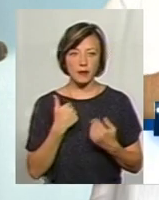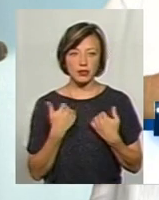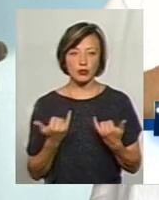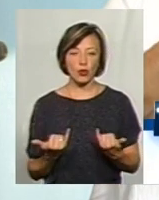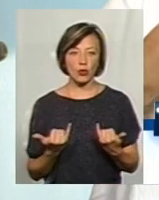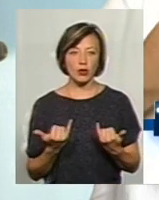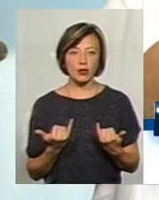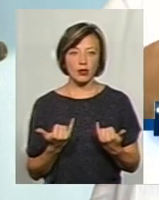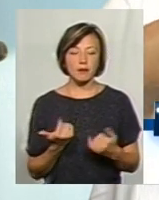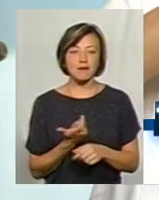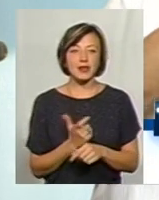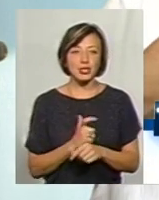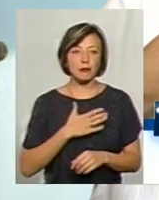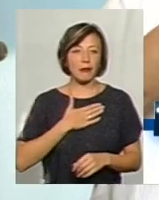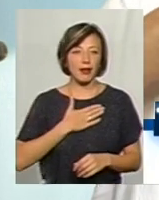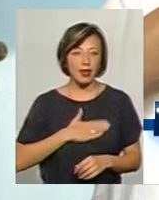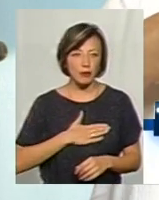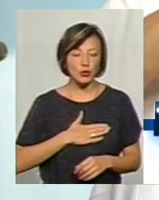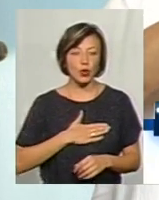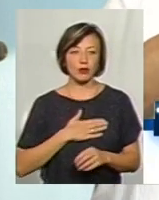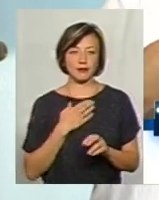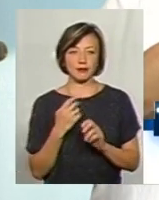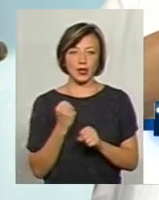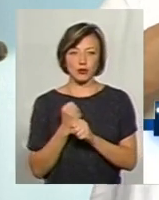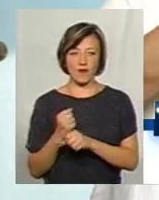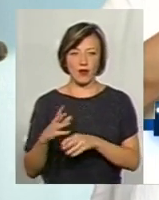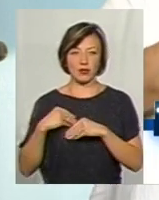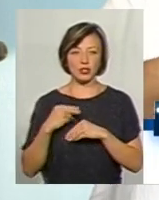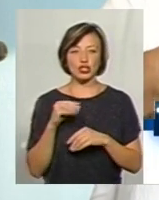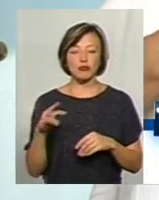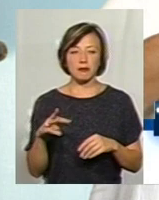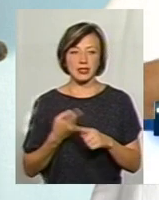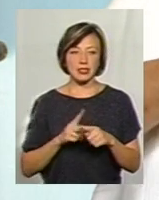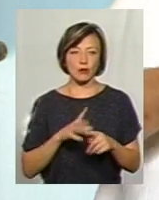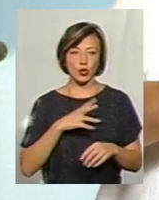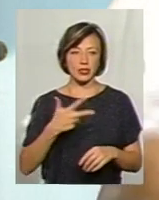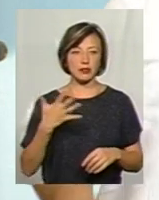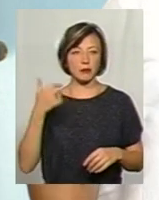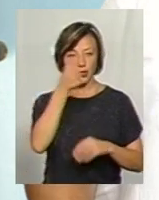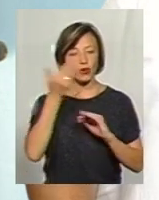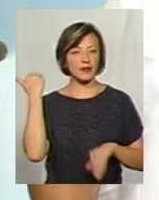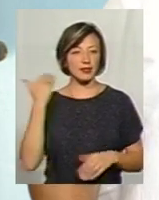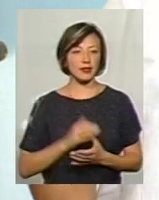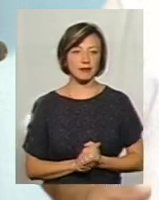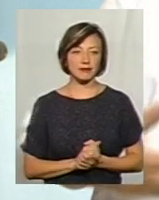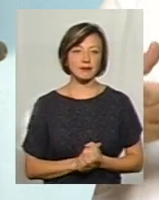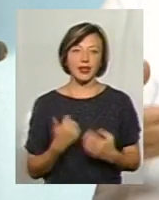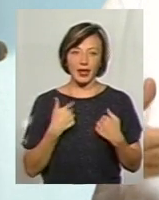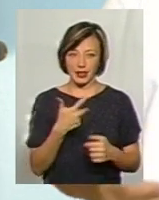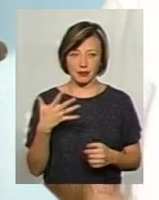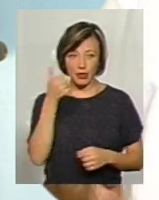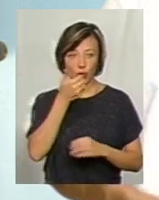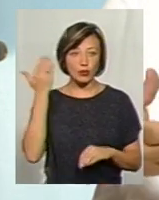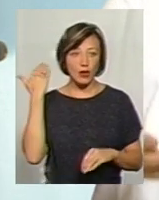мені сьогодні більш приємно з ними працювати, чим це було 35 років тому назад. Я 35